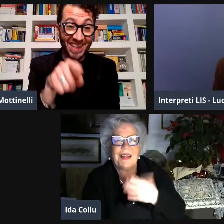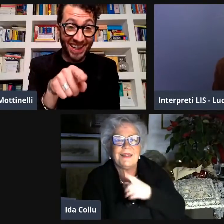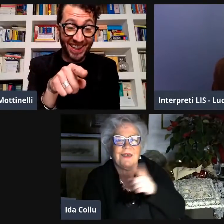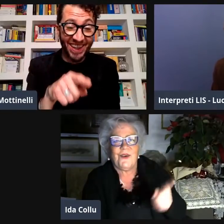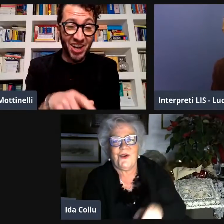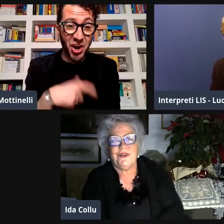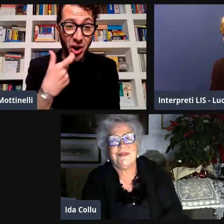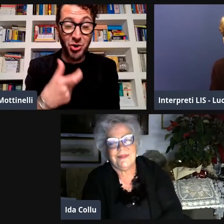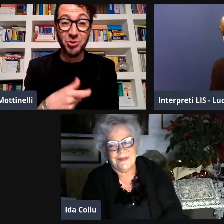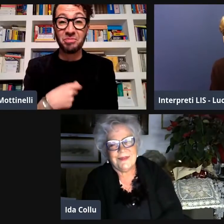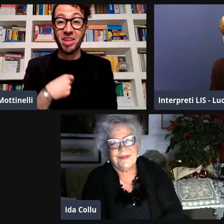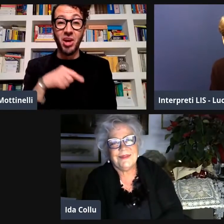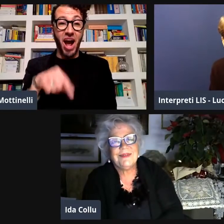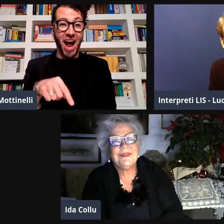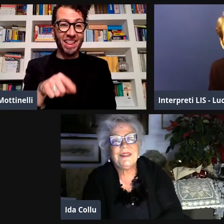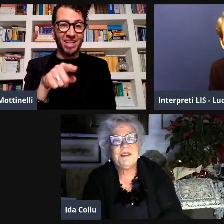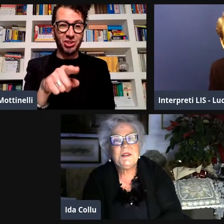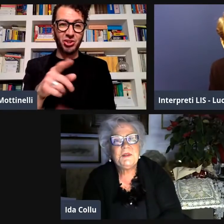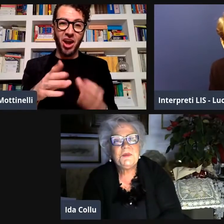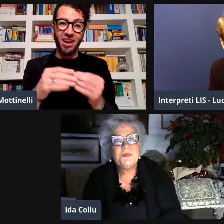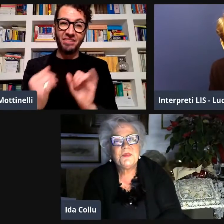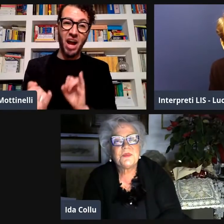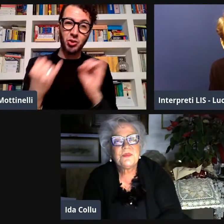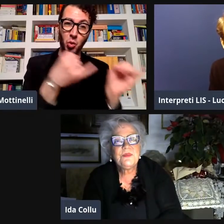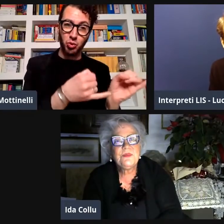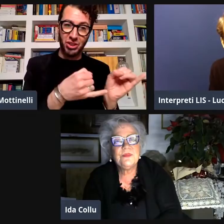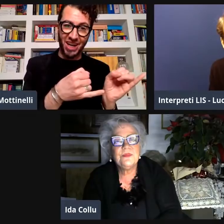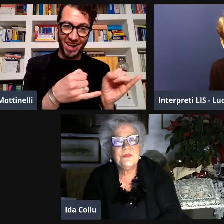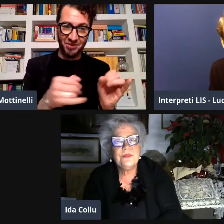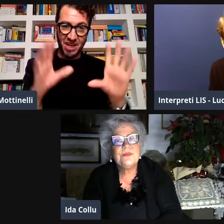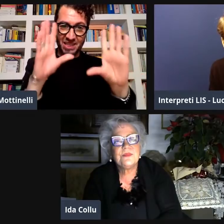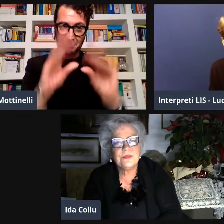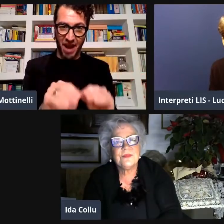grazie buon anno anche a te buon anno Ida Collu